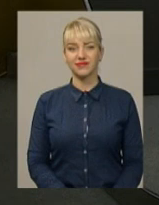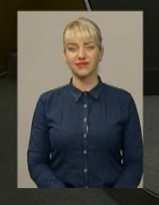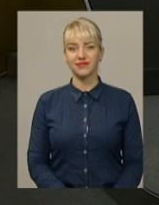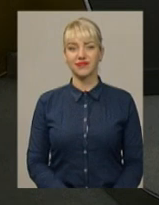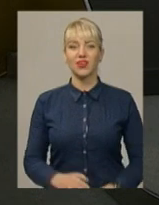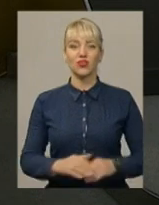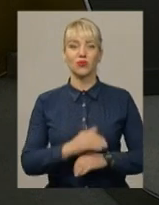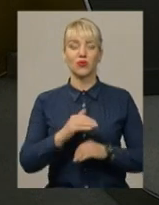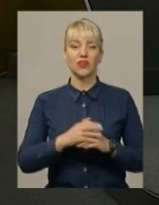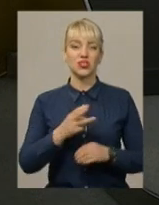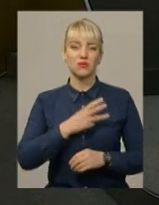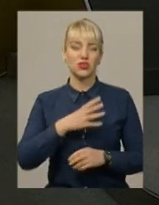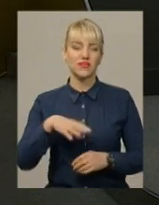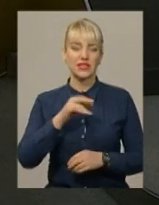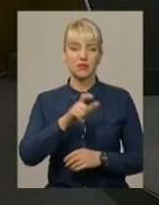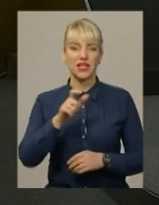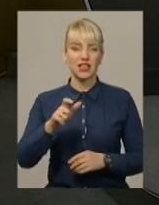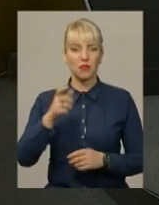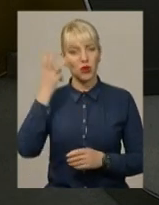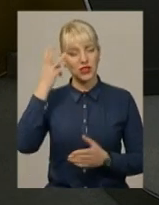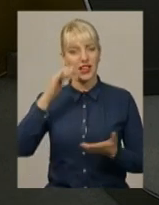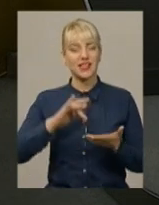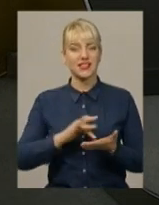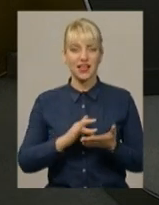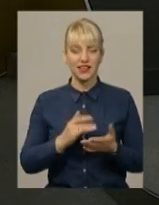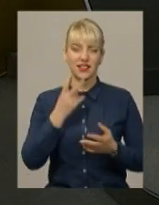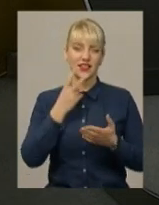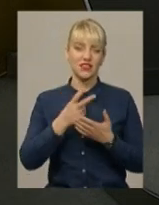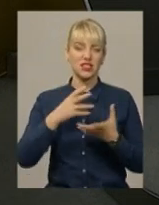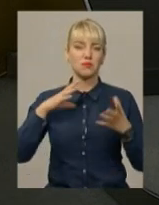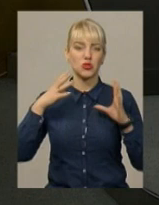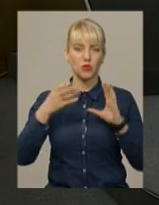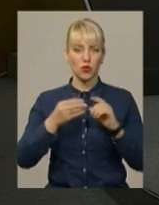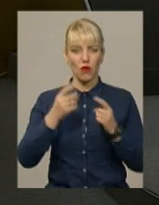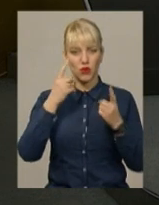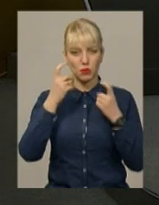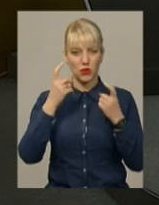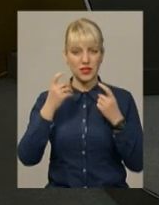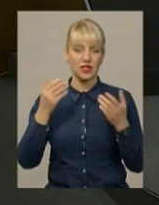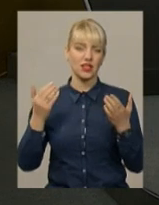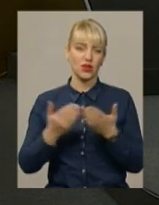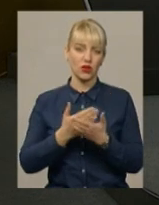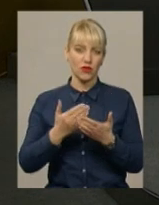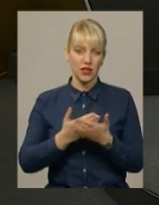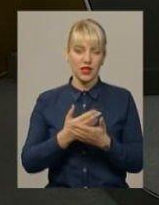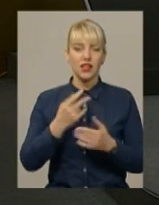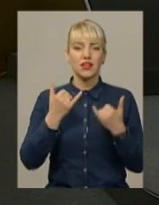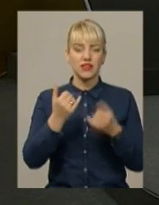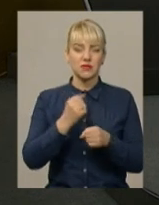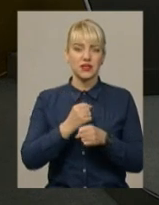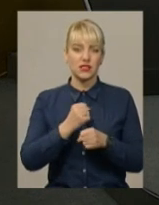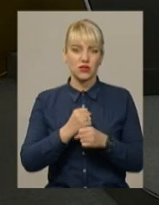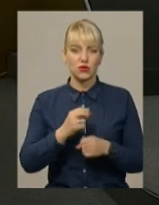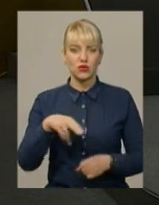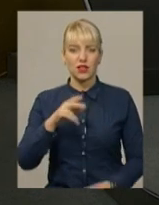Доброго вечора! Бажаємо усім глядачам телеканалу «Поділля Центр» в ефірі підсумковий інформаційний випуск «Подільська панорама» у студії Надія